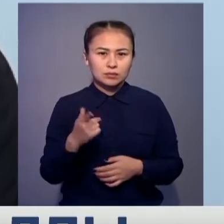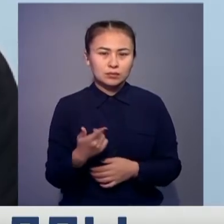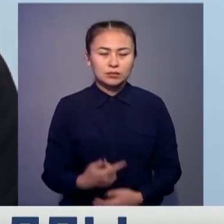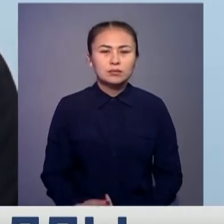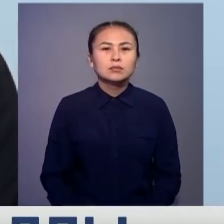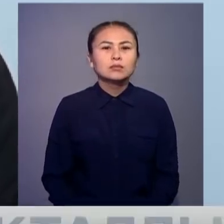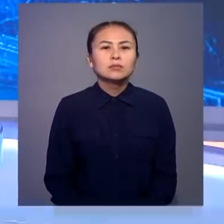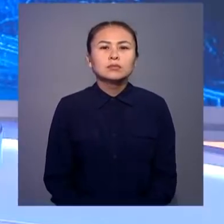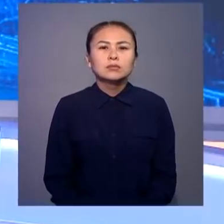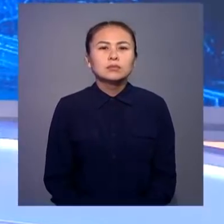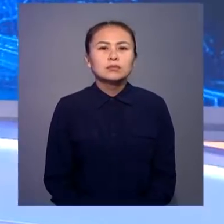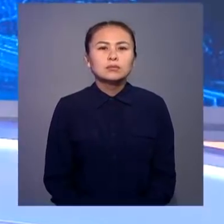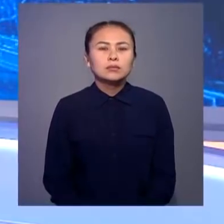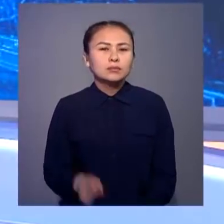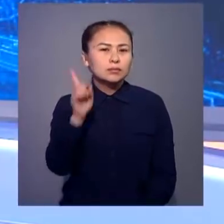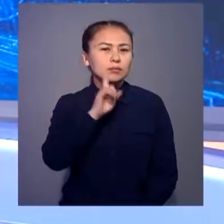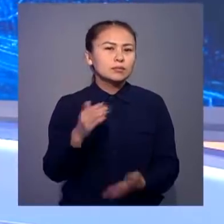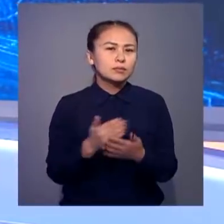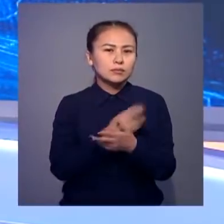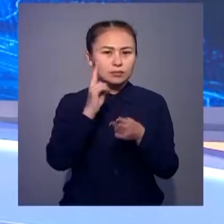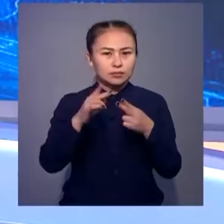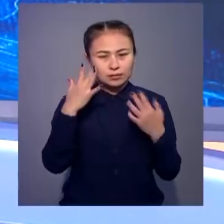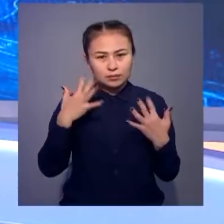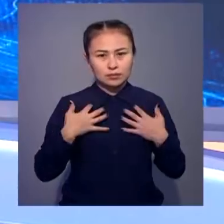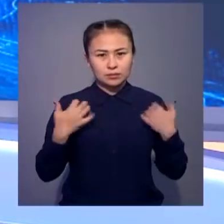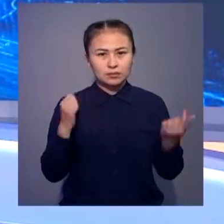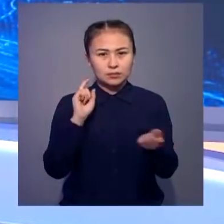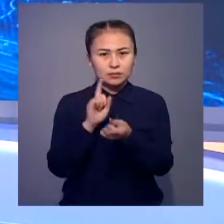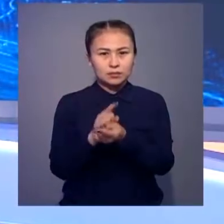Құрмет көрімендер әзірге айтарымыз осы, назарларыңызға рахмет.